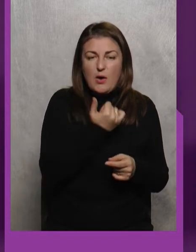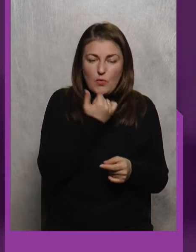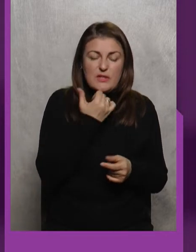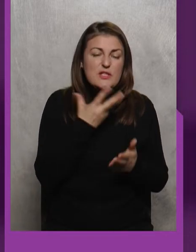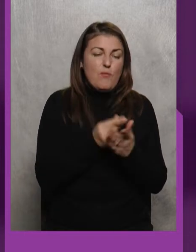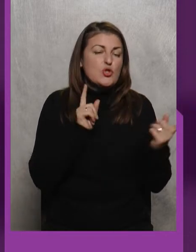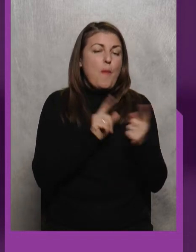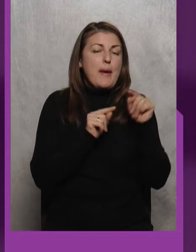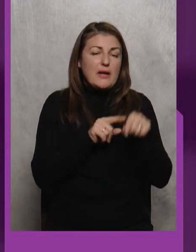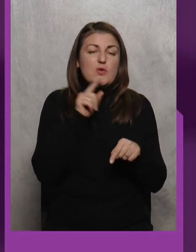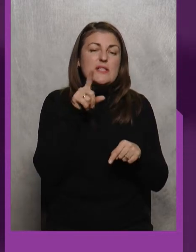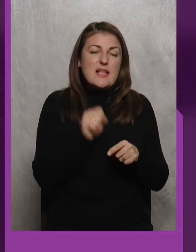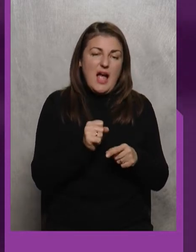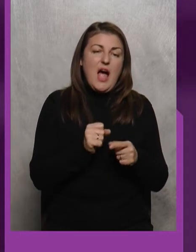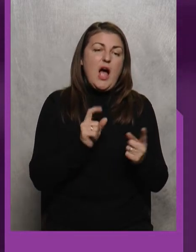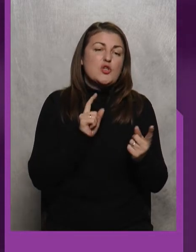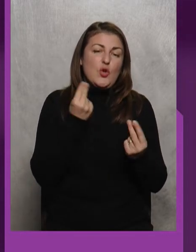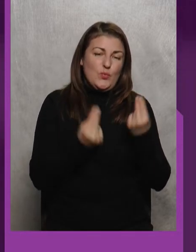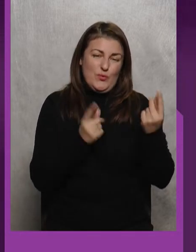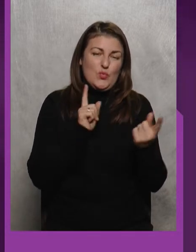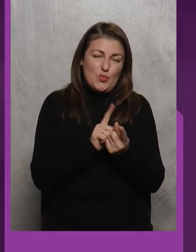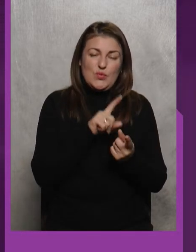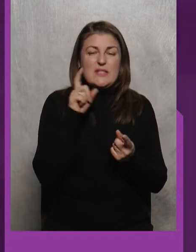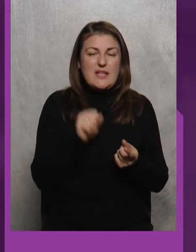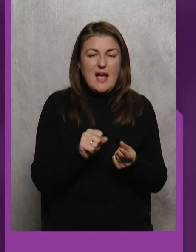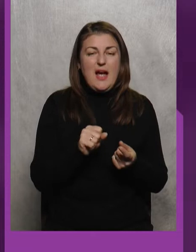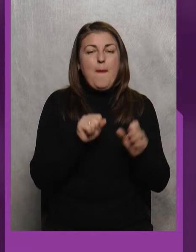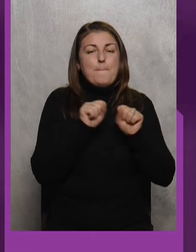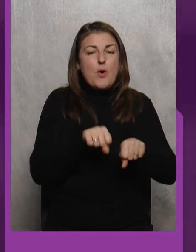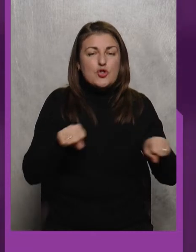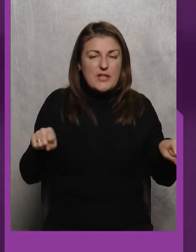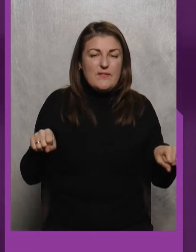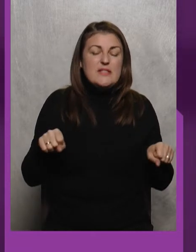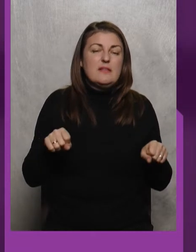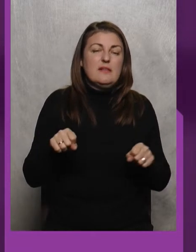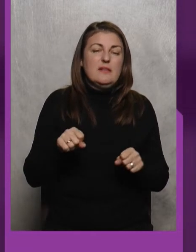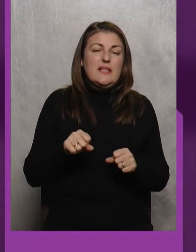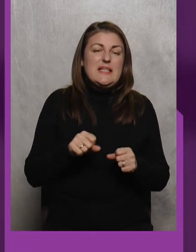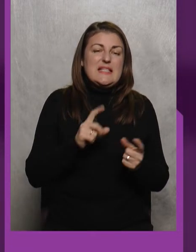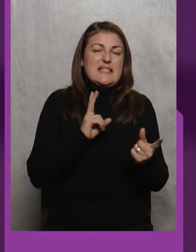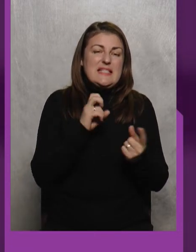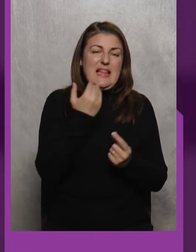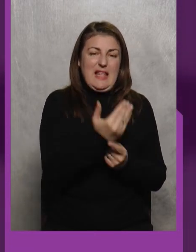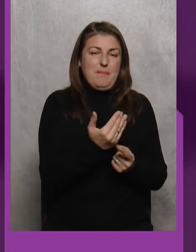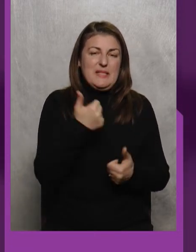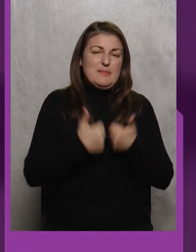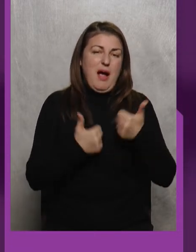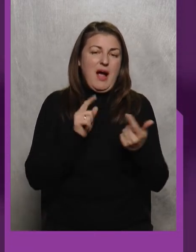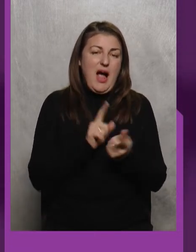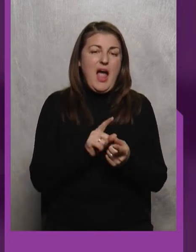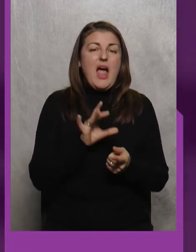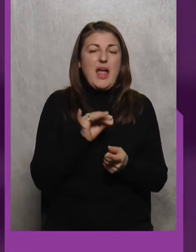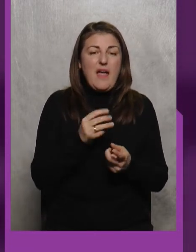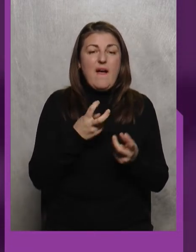своєму супернику за суточку, за можливість з ним змагатися І ви